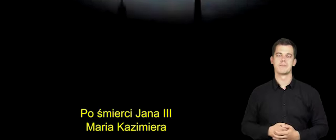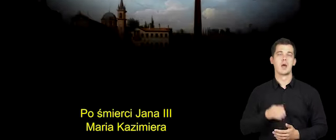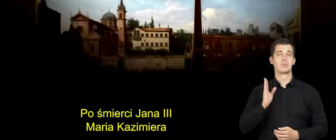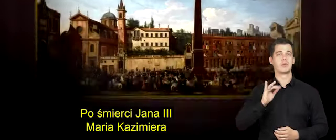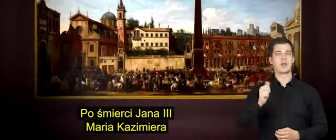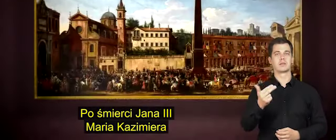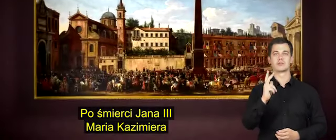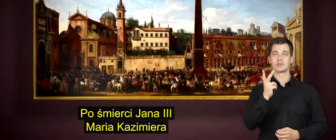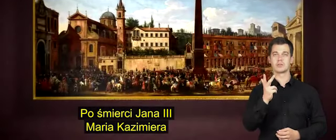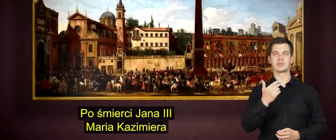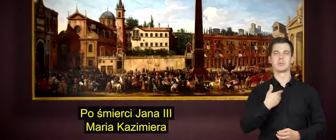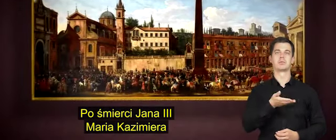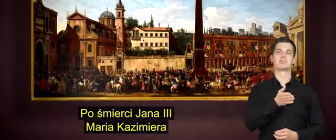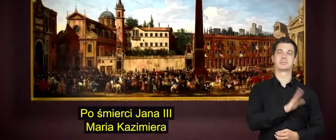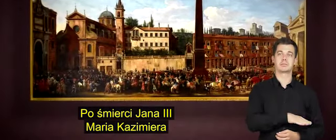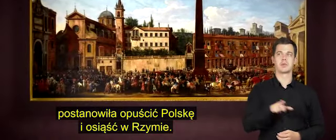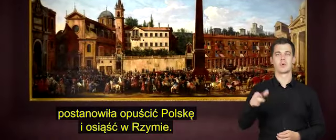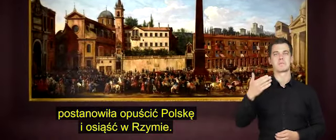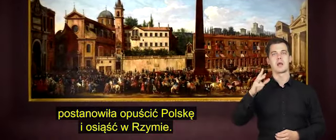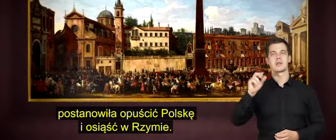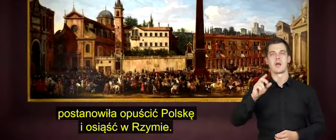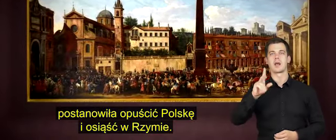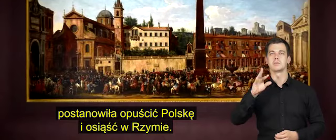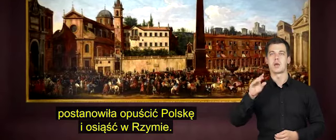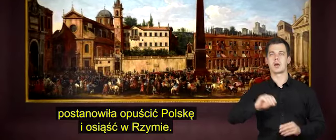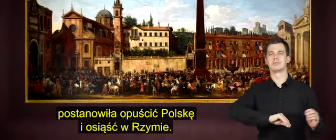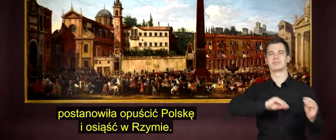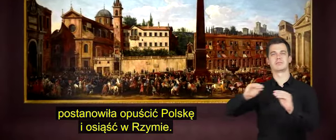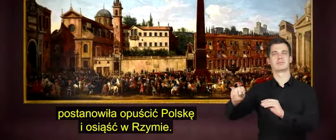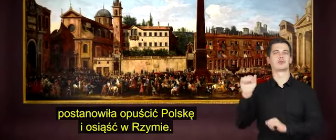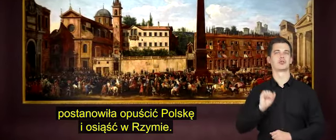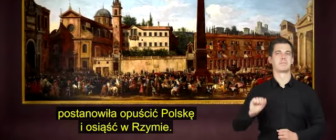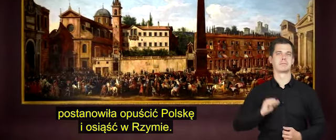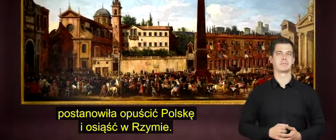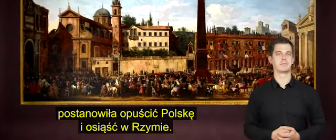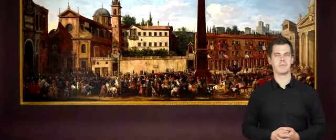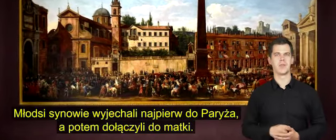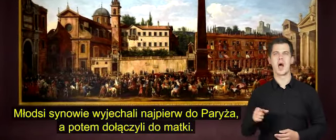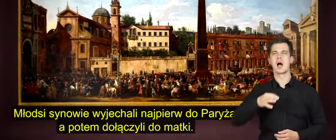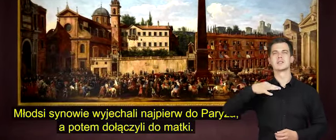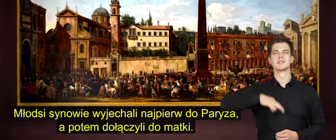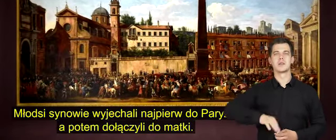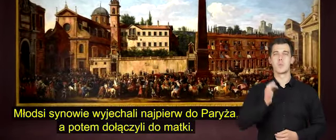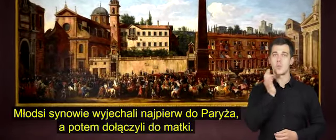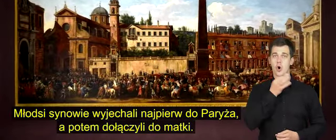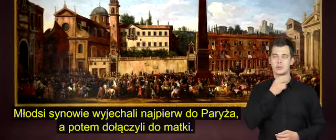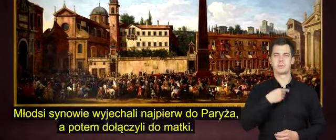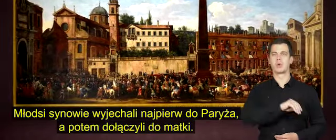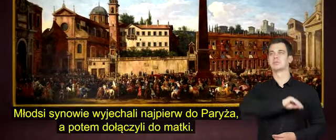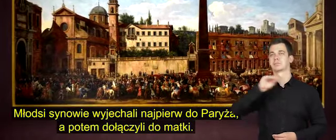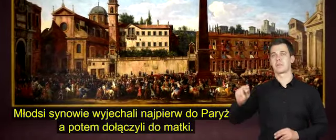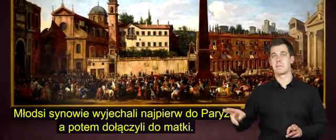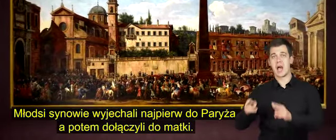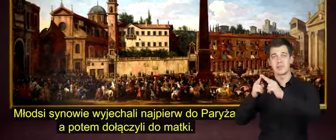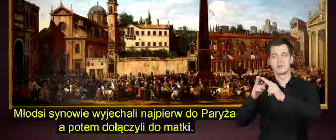Po śmierci Jana III Maria Kazimiera postanowiła opuścić Polskę i osiąść w Rzymie. Młodsi synowie wyjechali